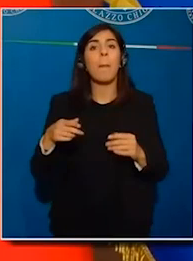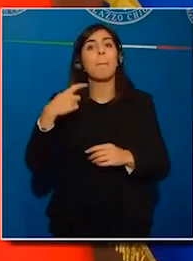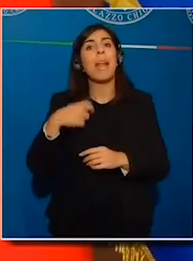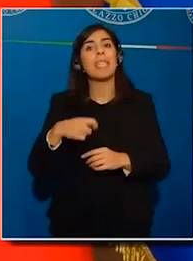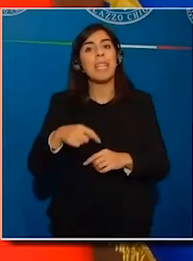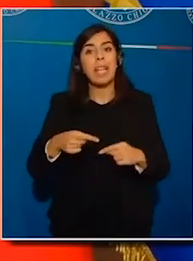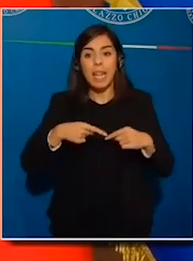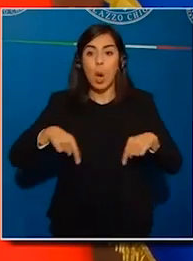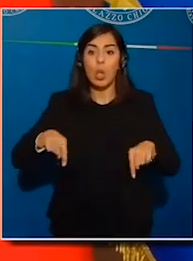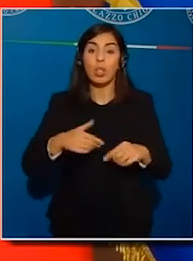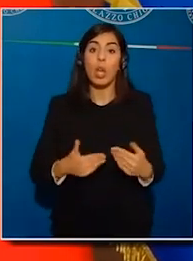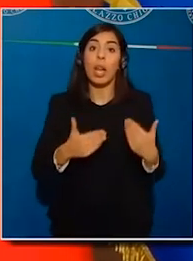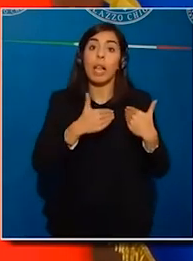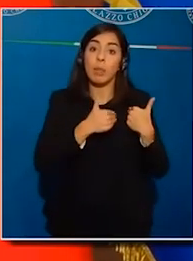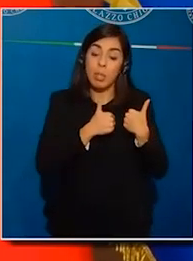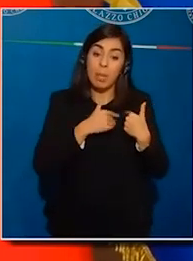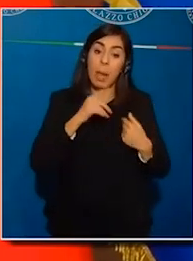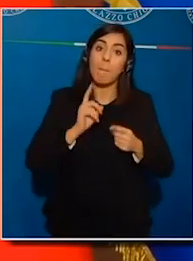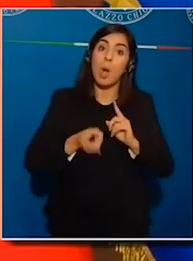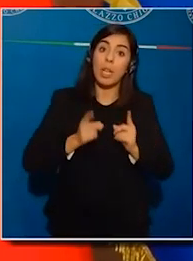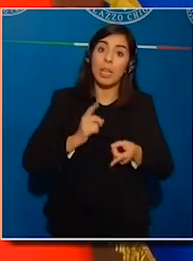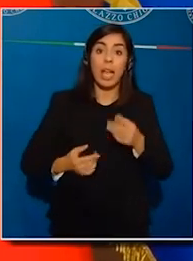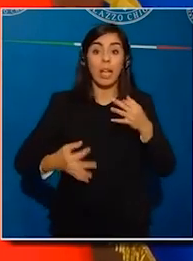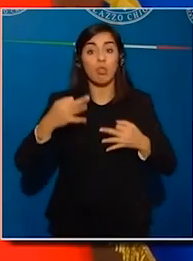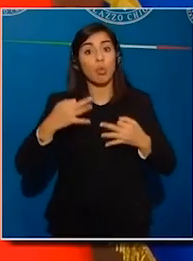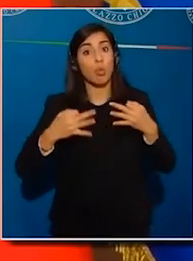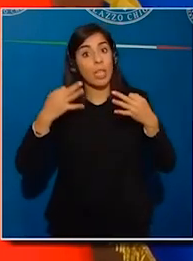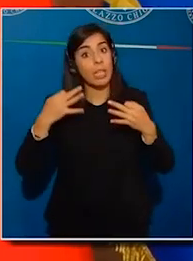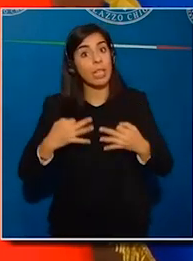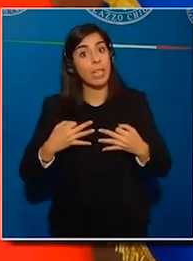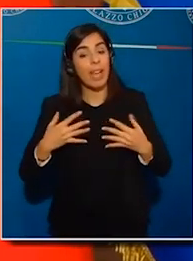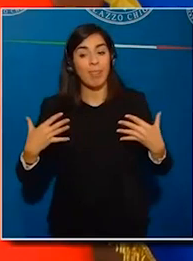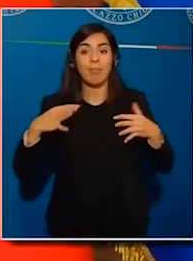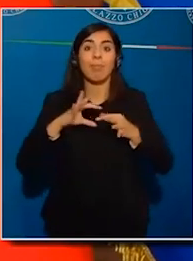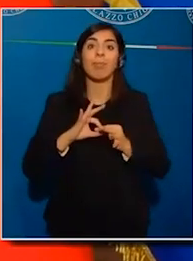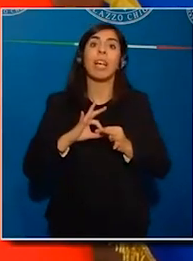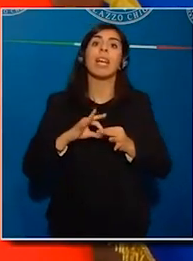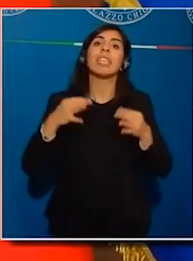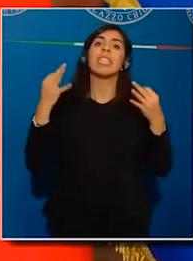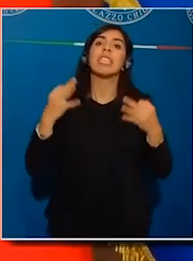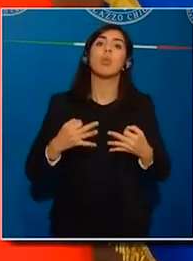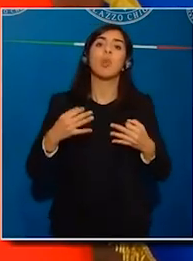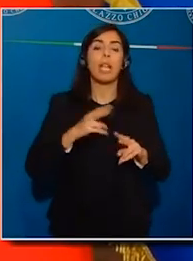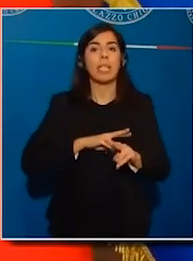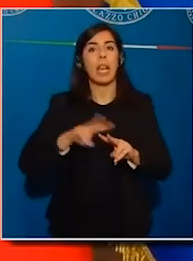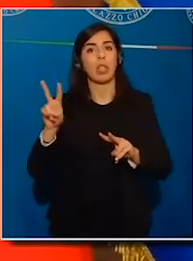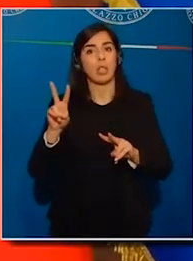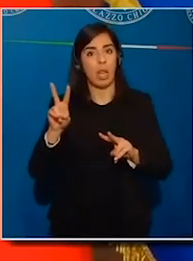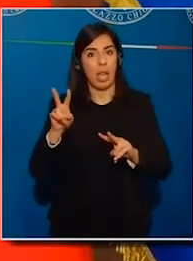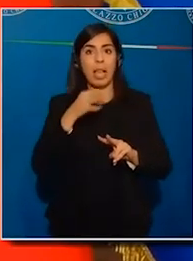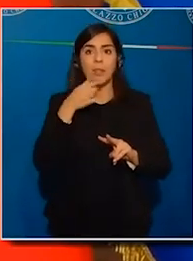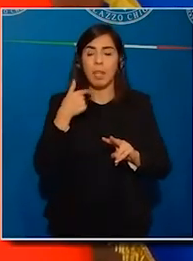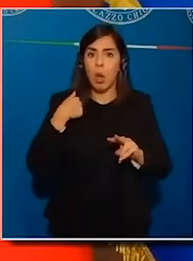politica e giuridica sulla sicurezza nazionale. Quindi io ne rispondo comunque che mi